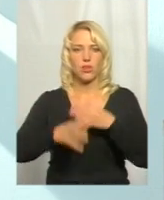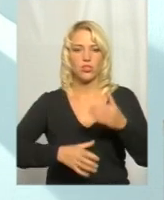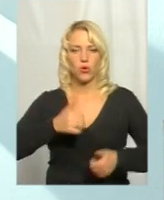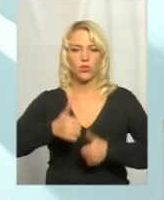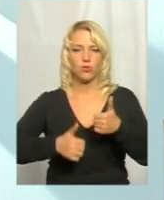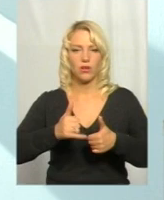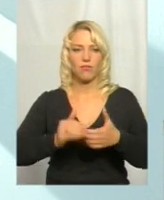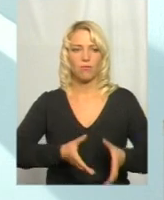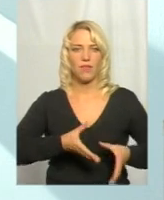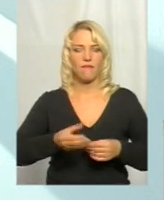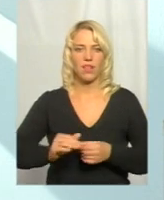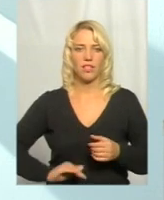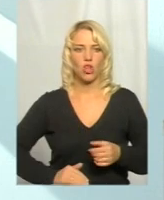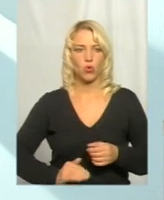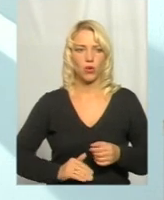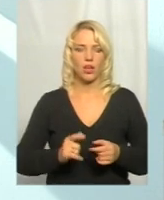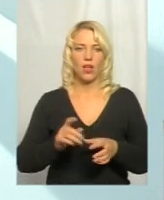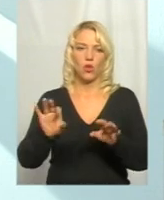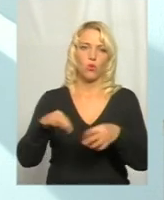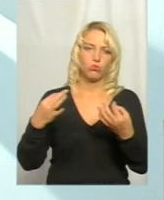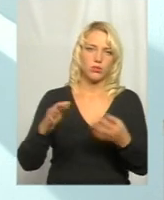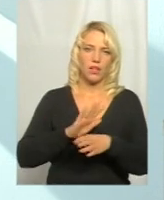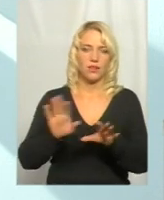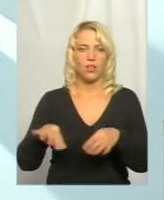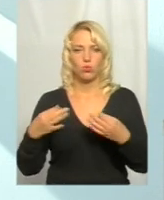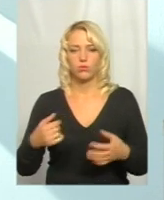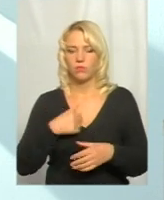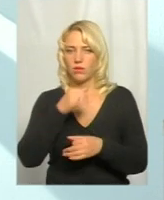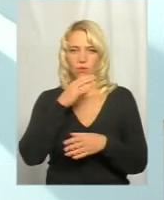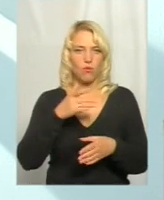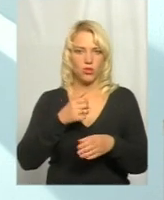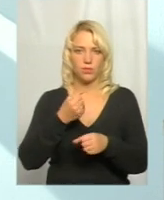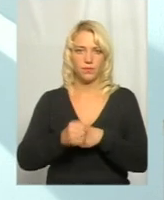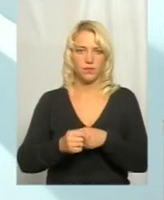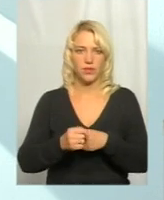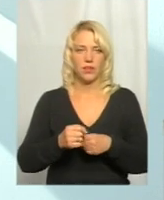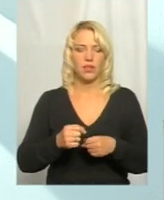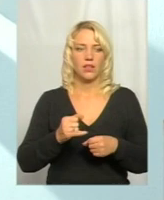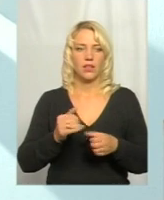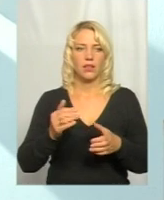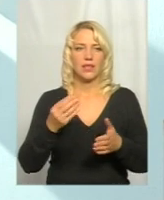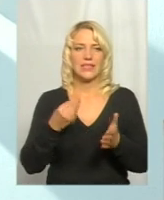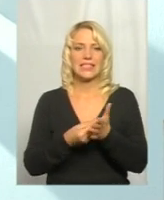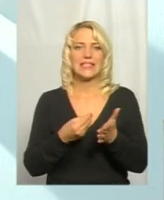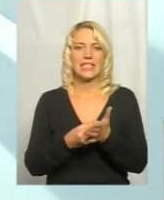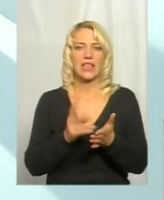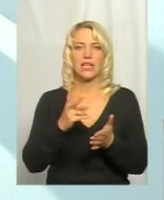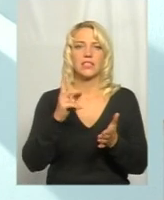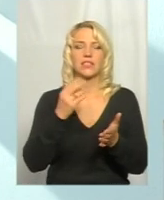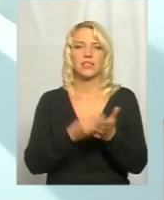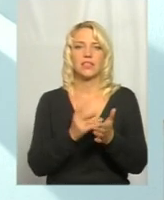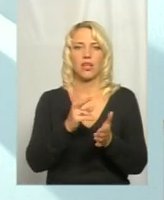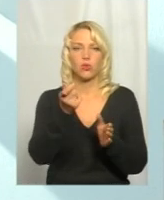підрядчиків допускати чи не допускати ми фізично не можемо. Він дає нижчу цінову пропозицію на тендерах. І,